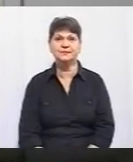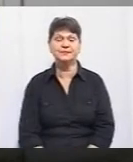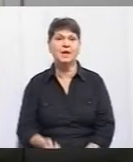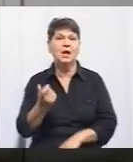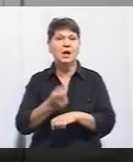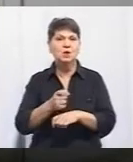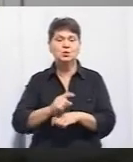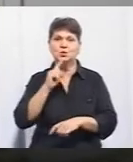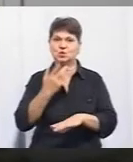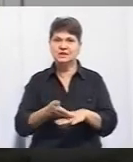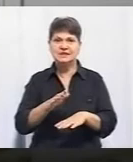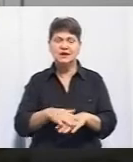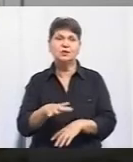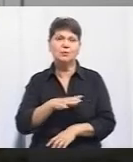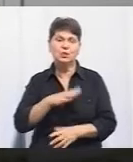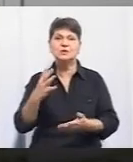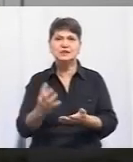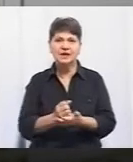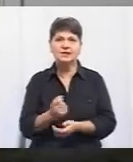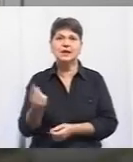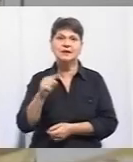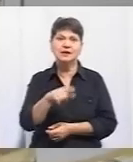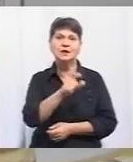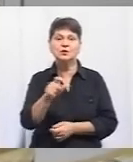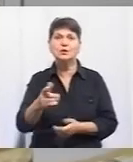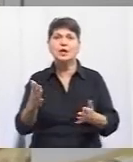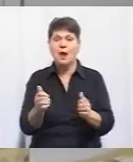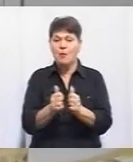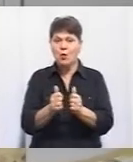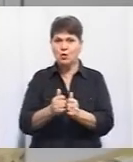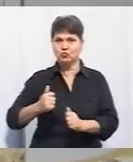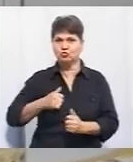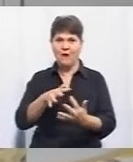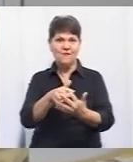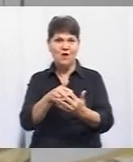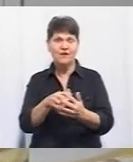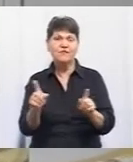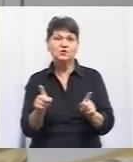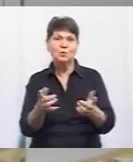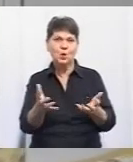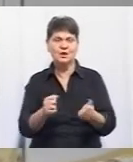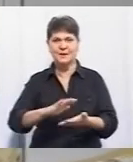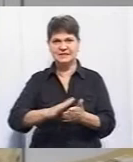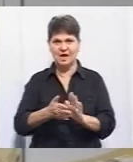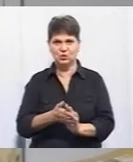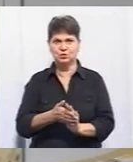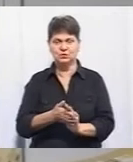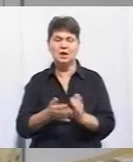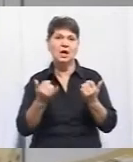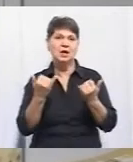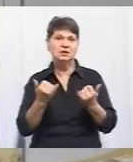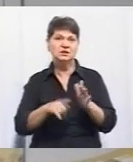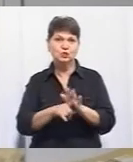складно було знайти тих людей, з якими поруч ти воював, щоб отримати статус. Спочатку суд